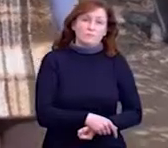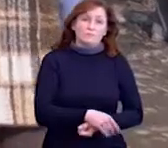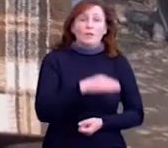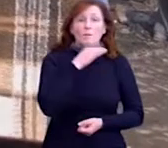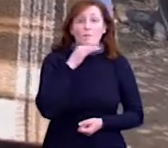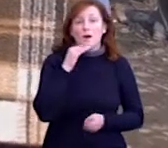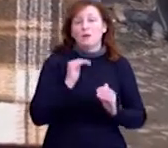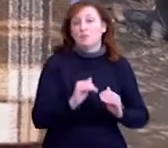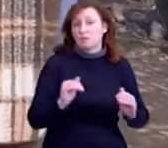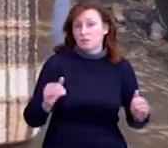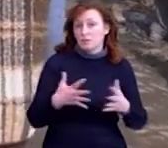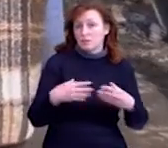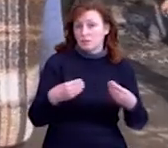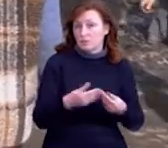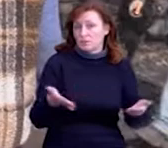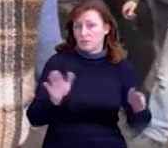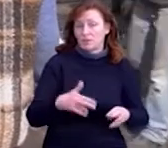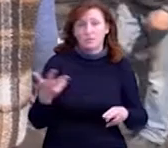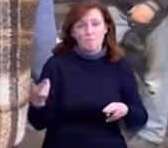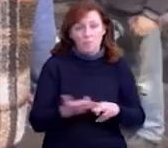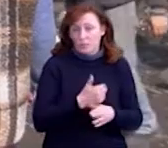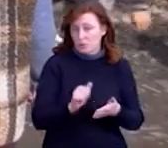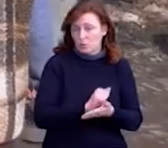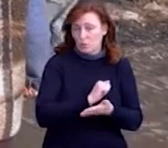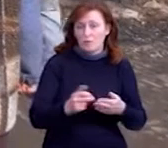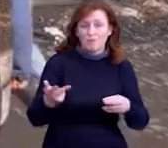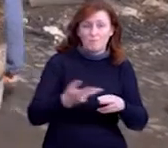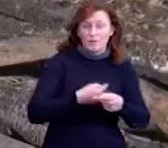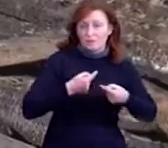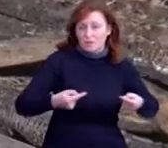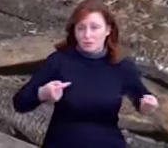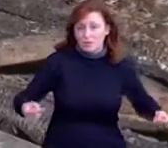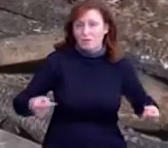Багатодітна сім'я залишилась без будинку, без будь-яких речей та документів.